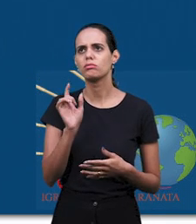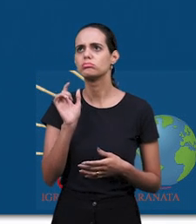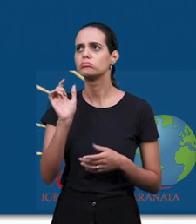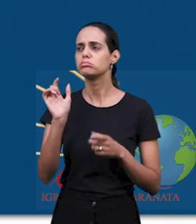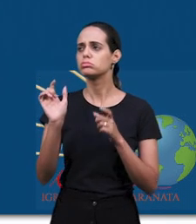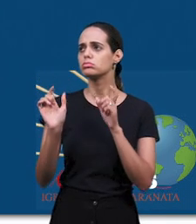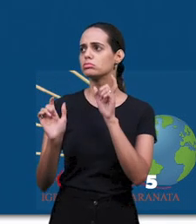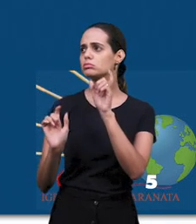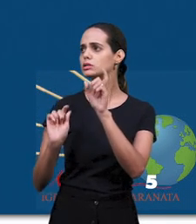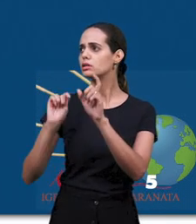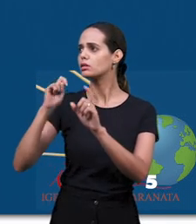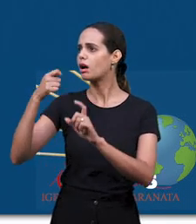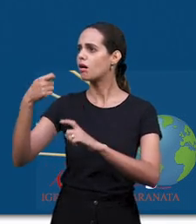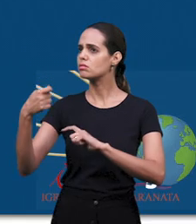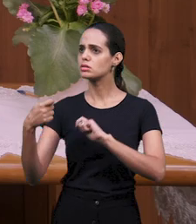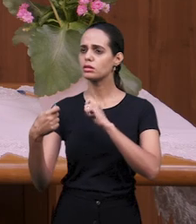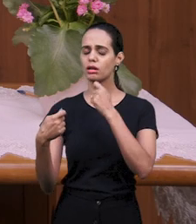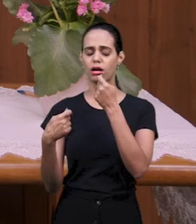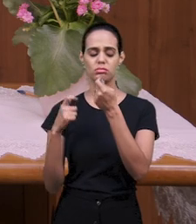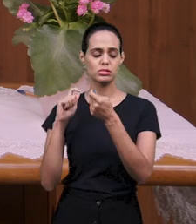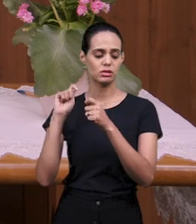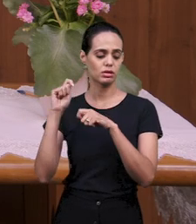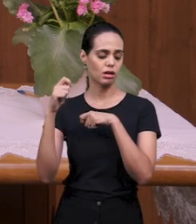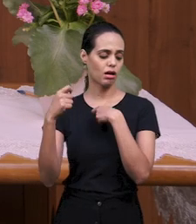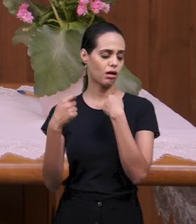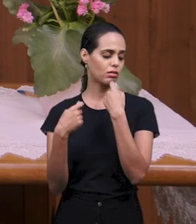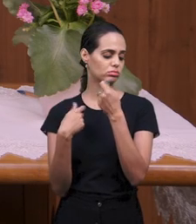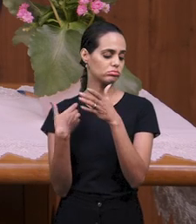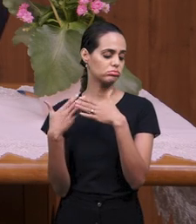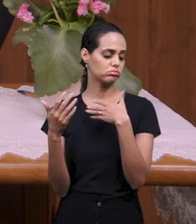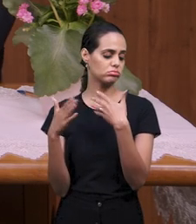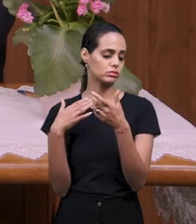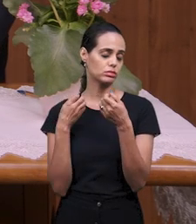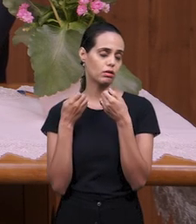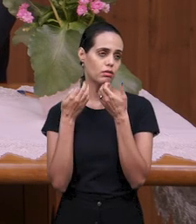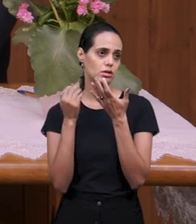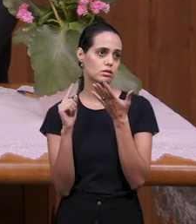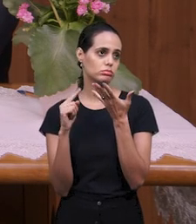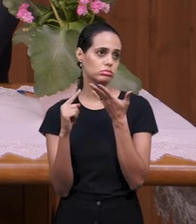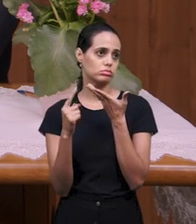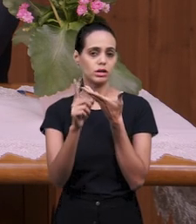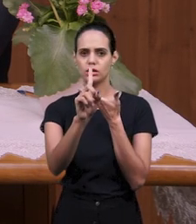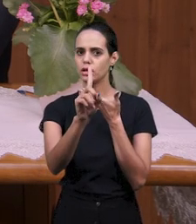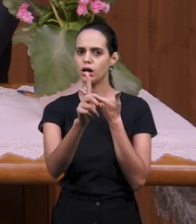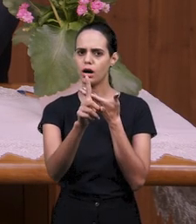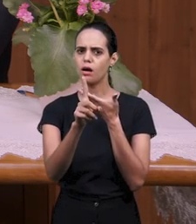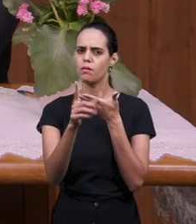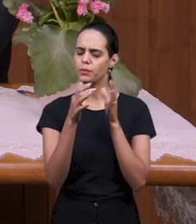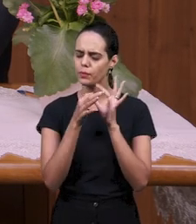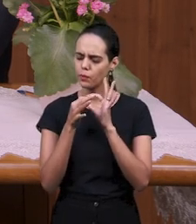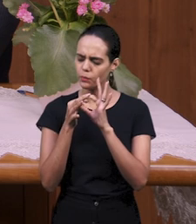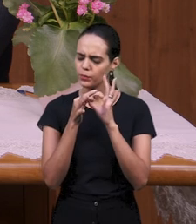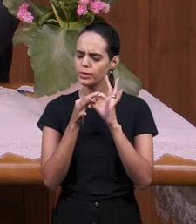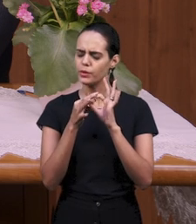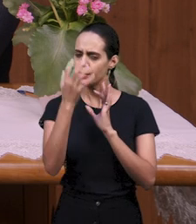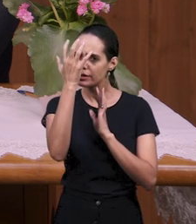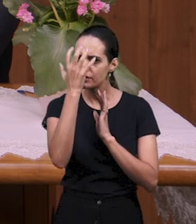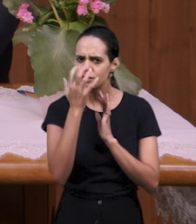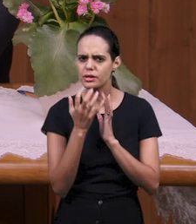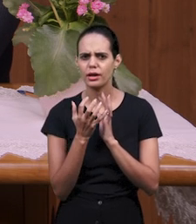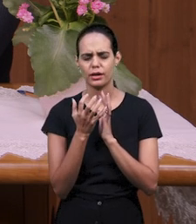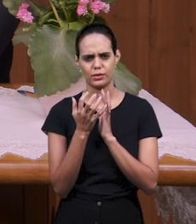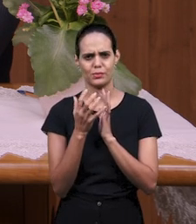должно быть искреннее, от сердца. Исповедание каждого греха. Посмотрите,